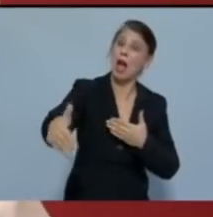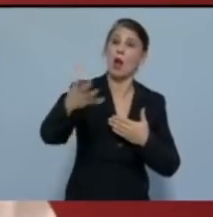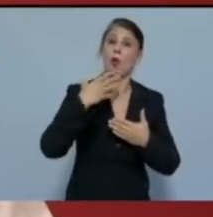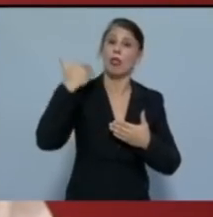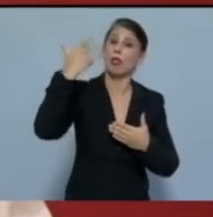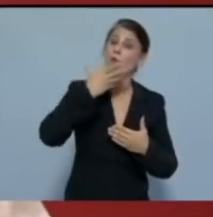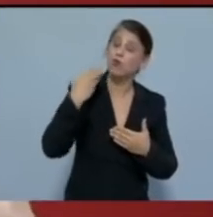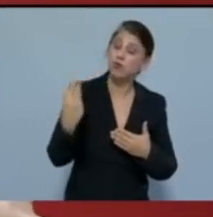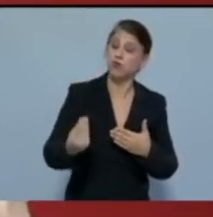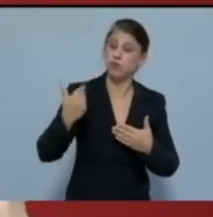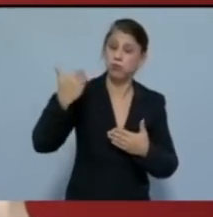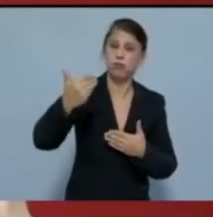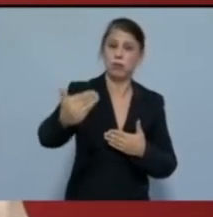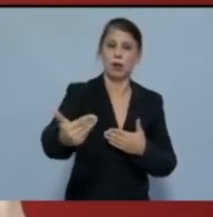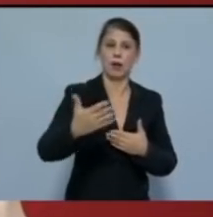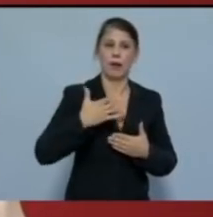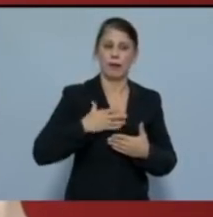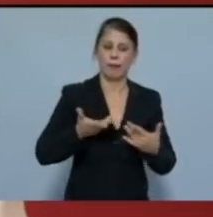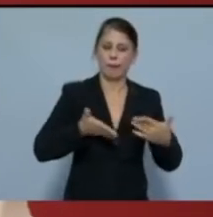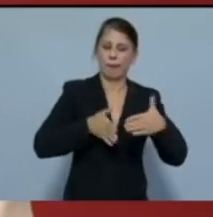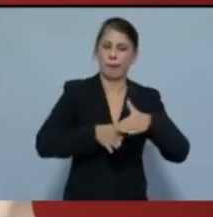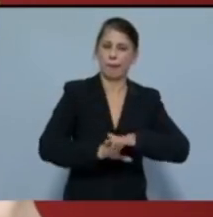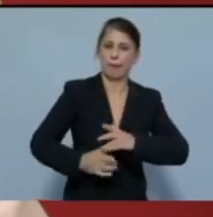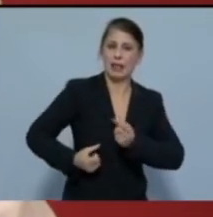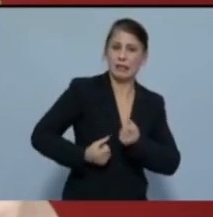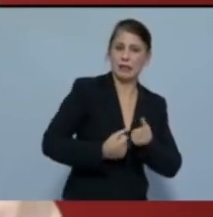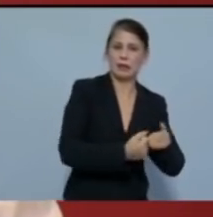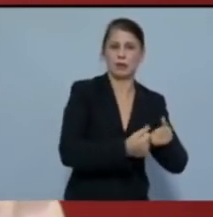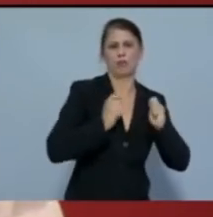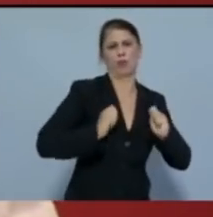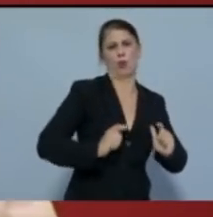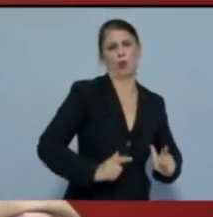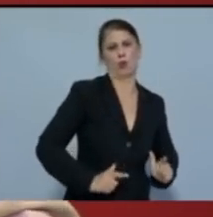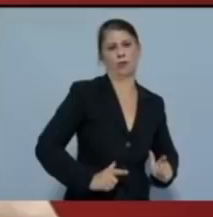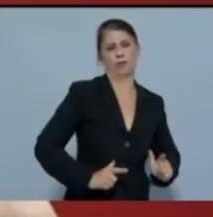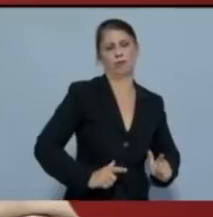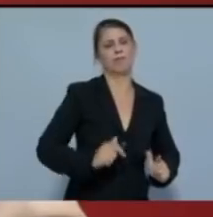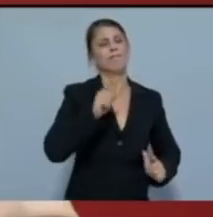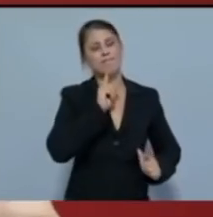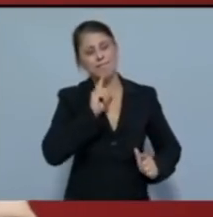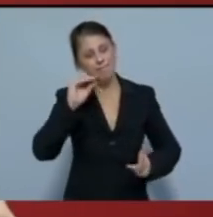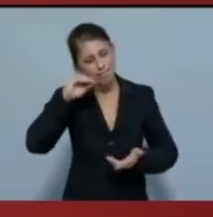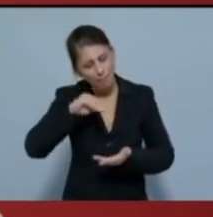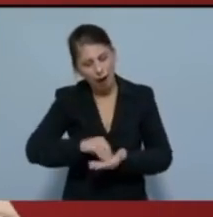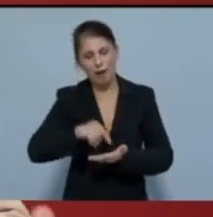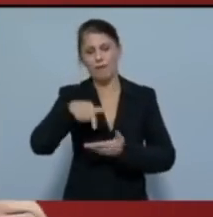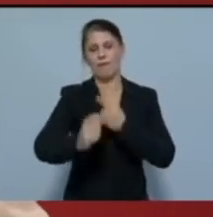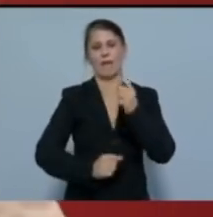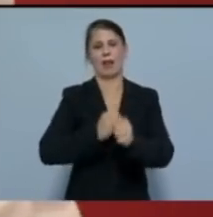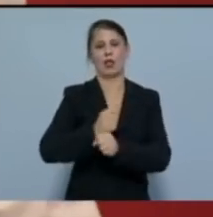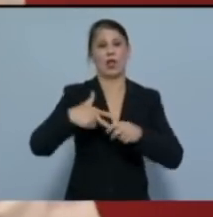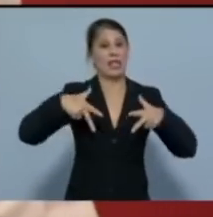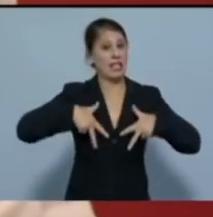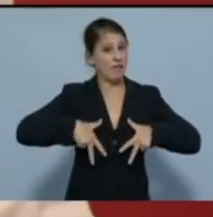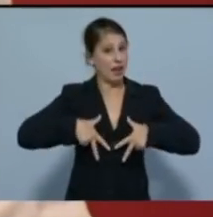συγκαλυφθούν τα μέτρα στήριξης του μεγάλου κεφαλαίου. Έτσι και φέτος, κυβέρνηση και